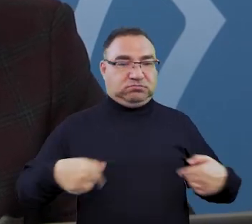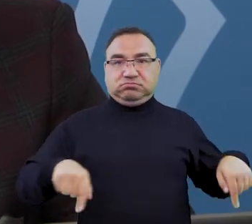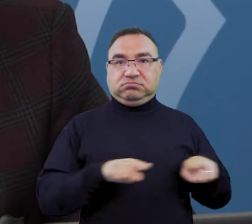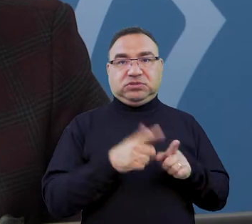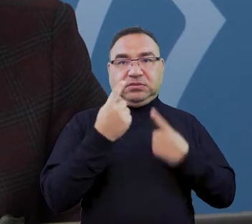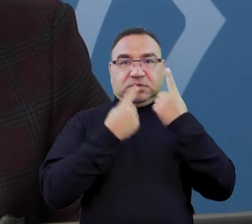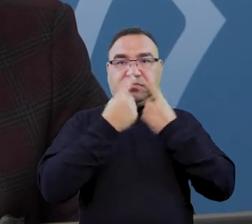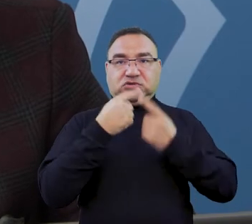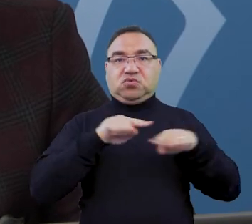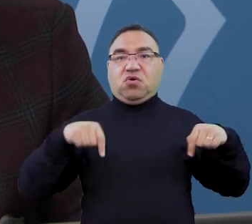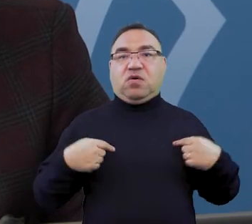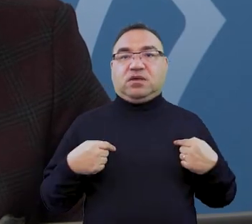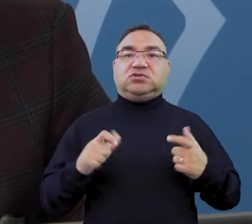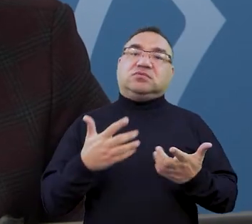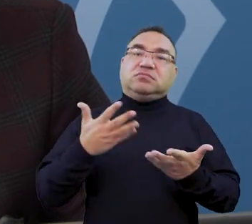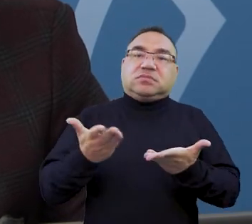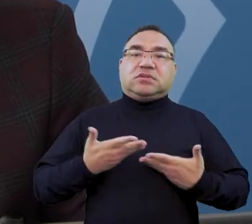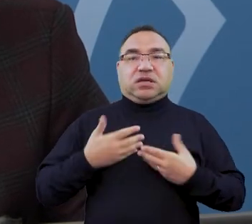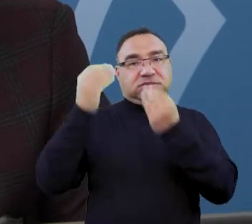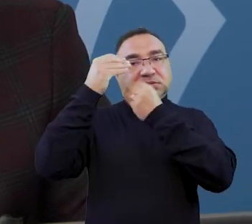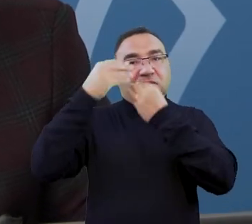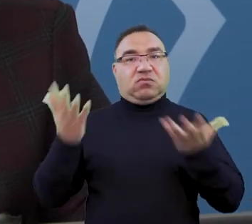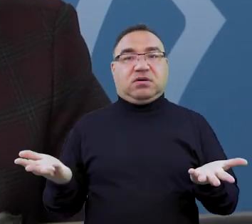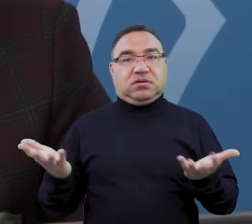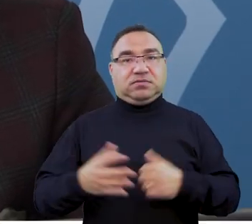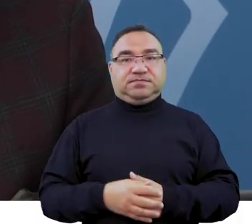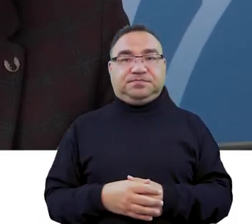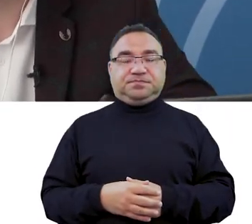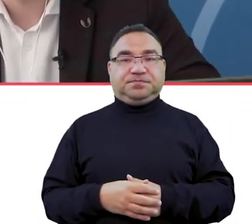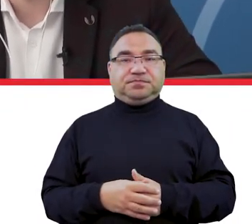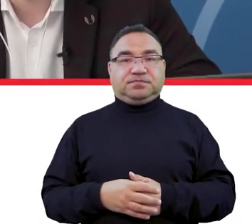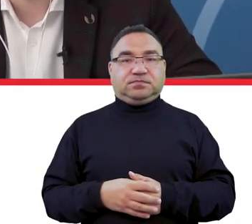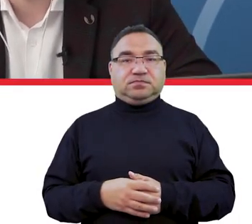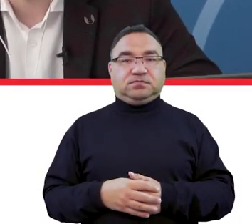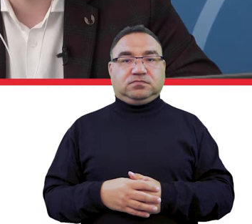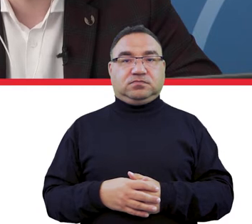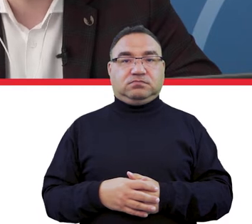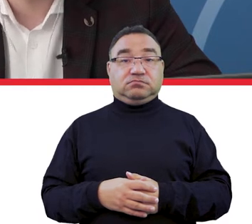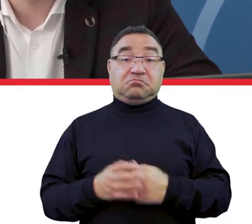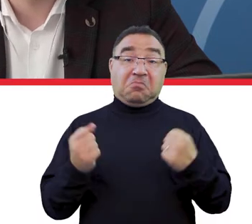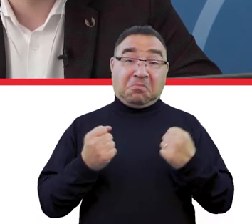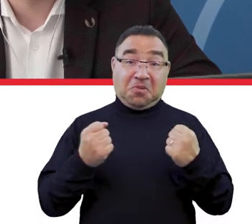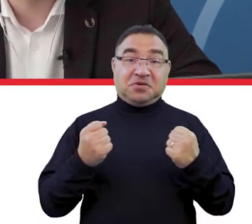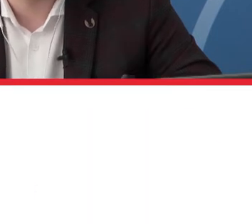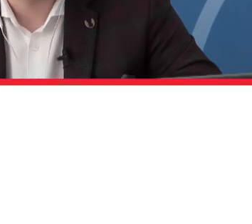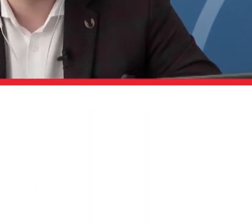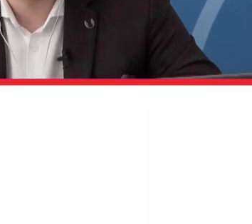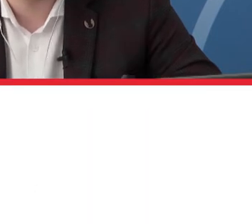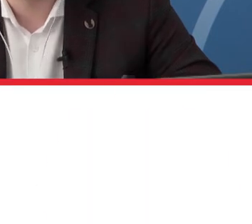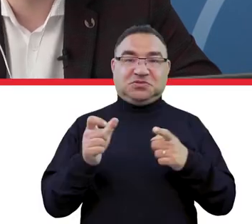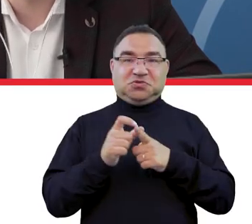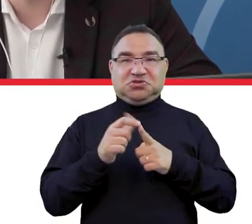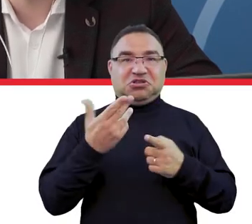nie o studentach i tym, czego mają się nauczyć ci studenci. Oczywiście mocne sformułowanie,